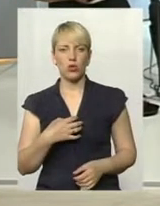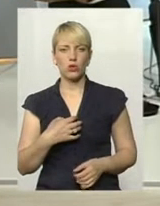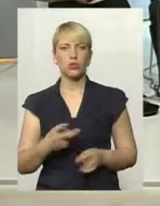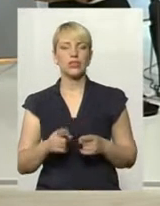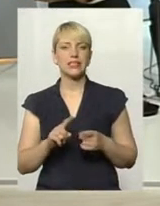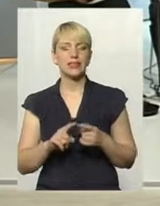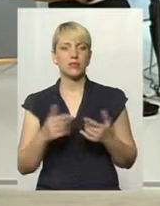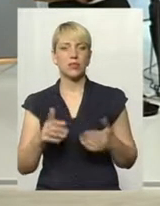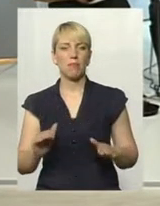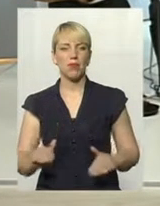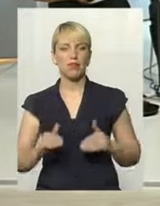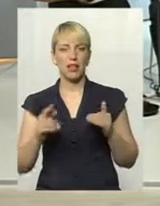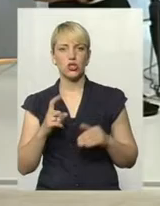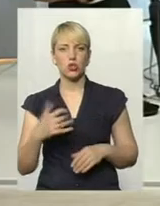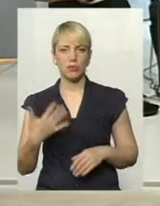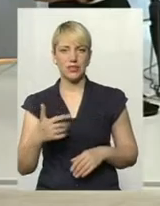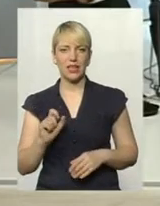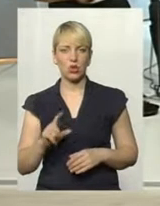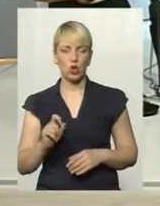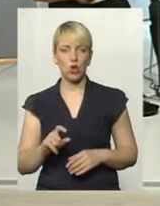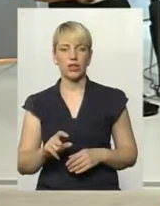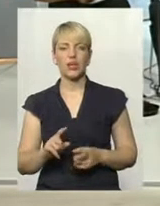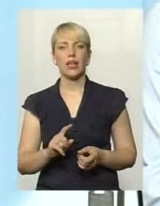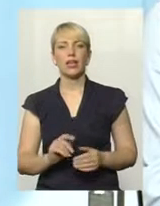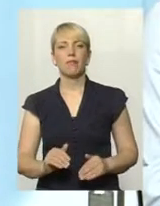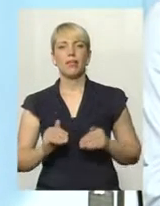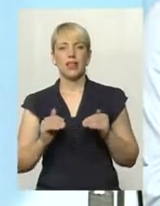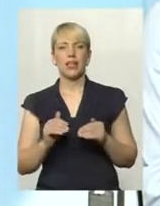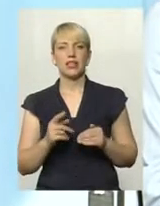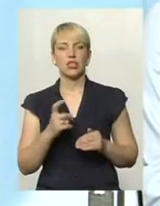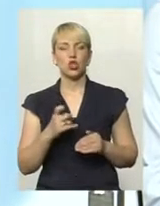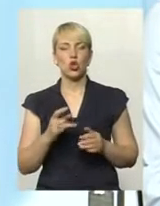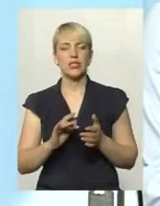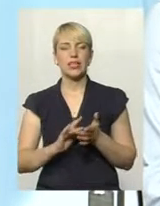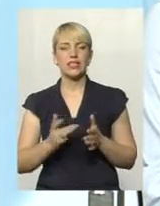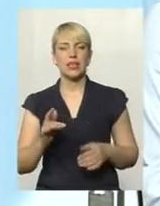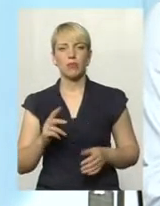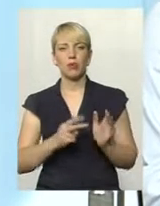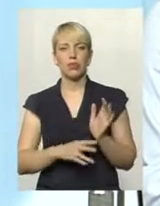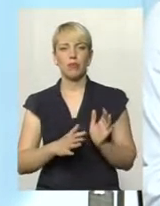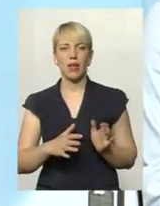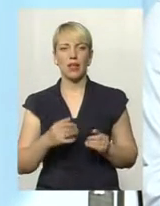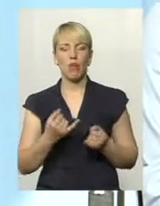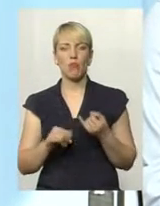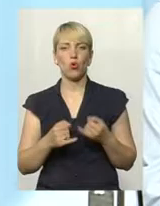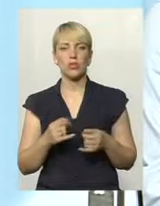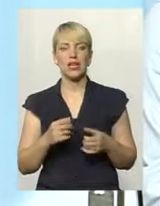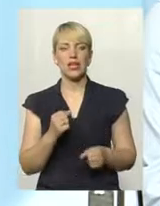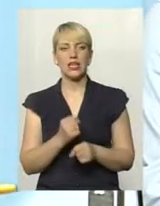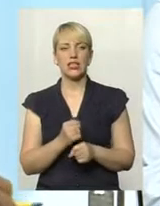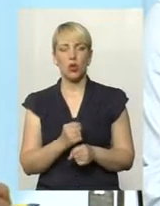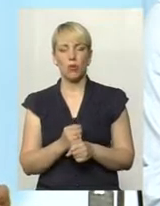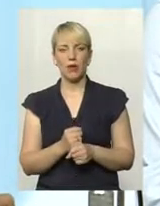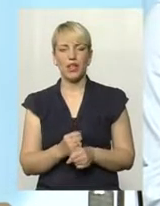150 за золото, 100 за срібло і 75 за бронзу. І зробили,